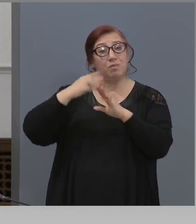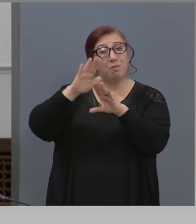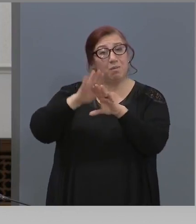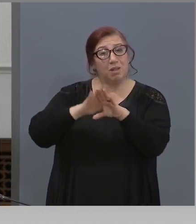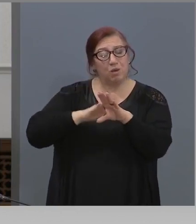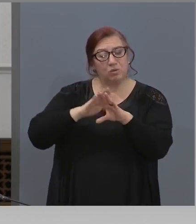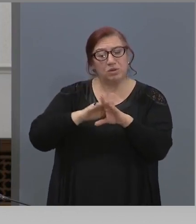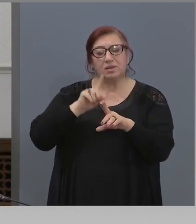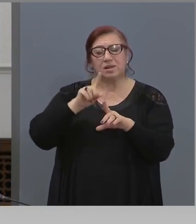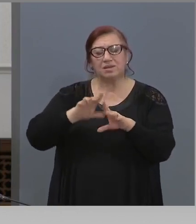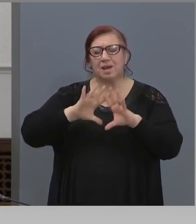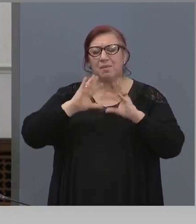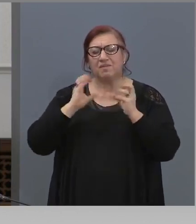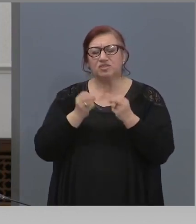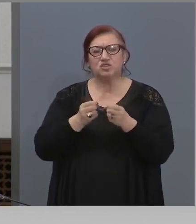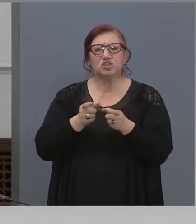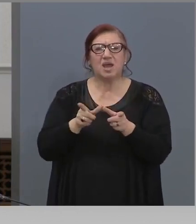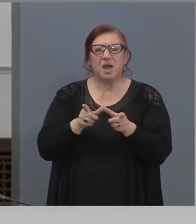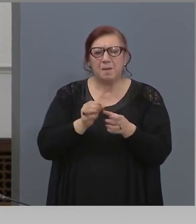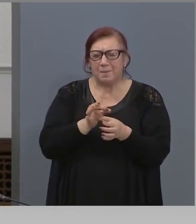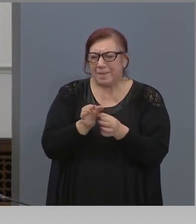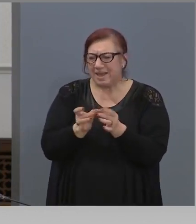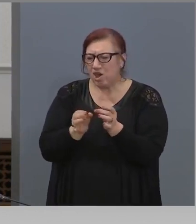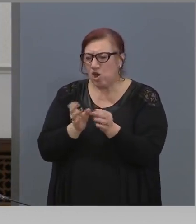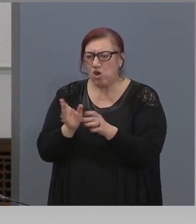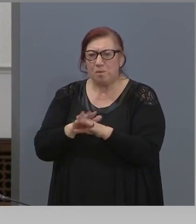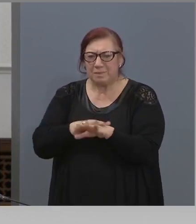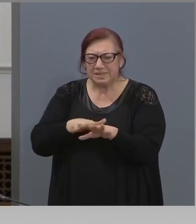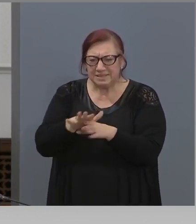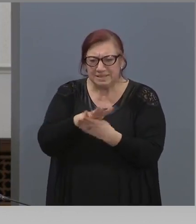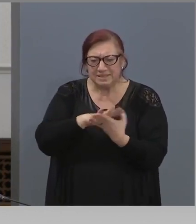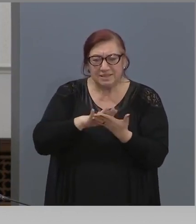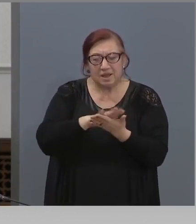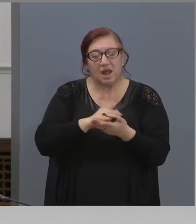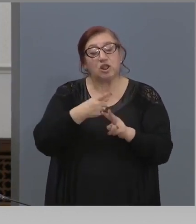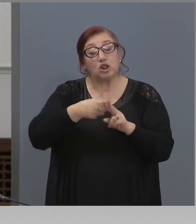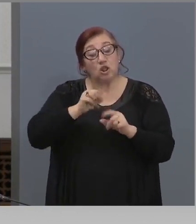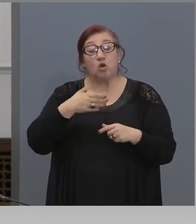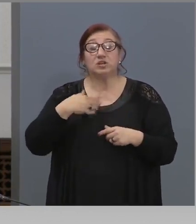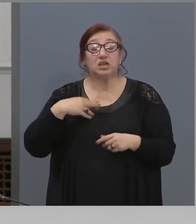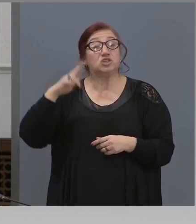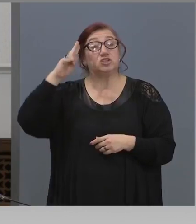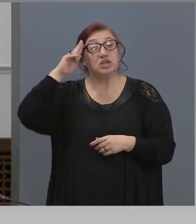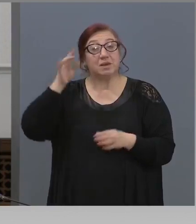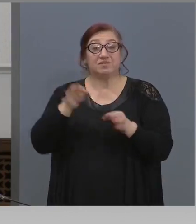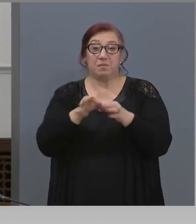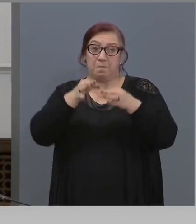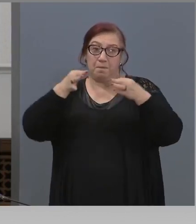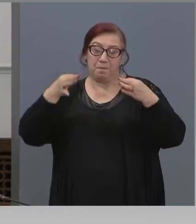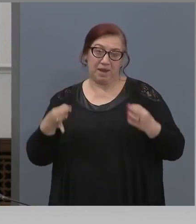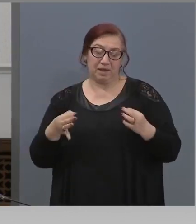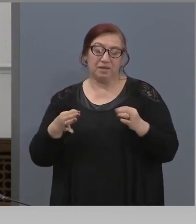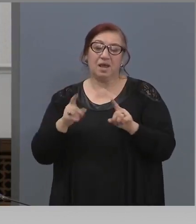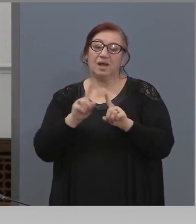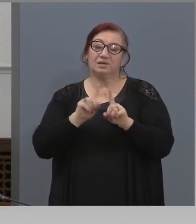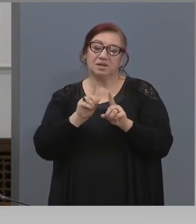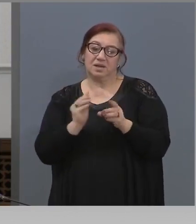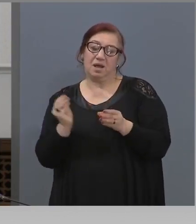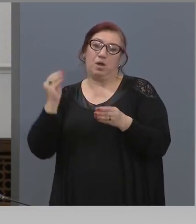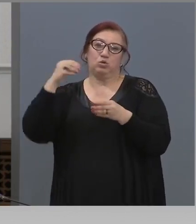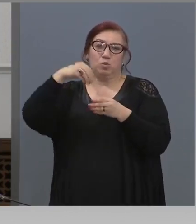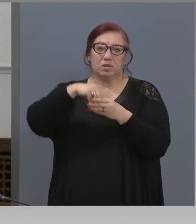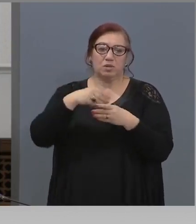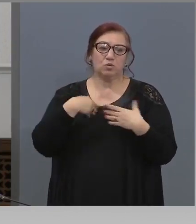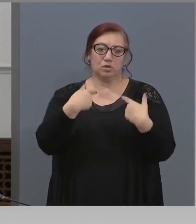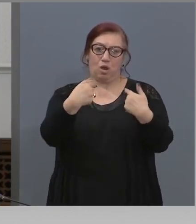всички микроби, но ние ще спазваме всичко, което трябва, за да не... някой да не се съмнява, че може при